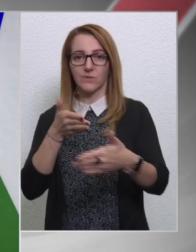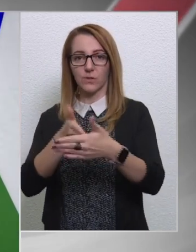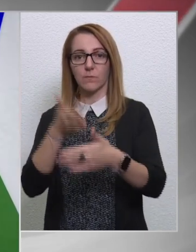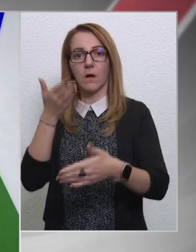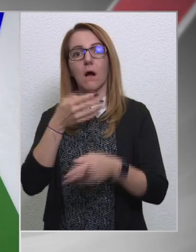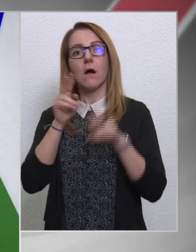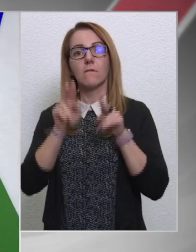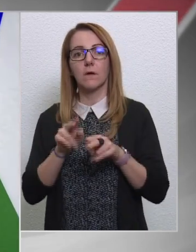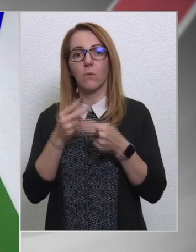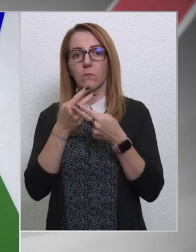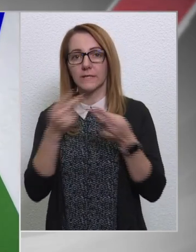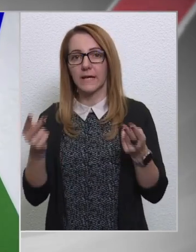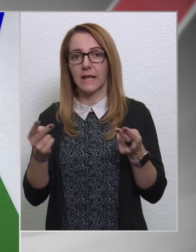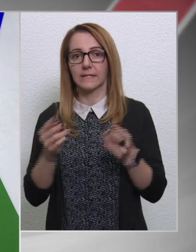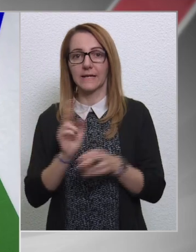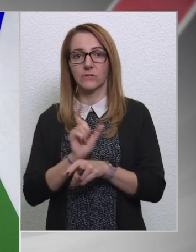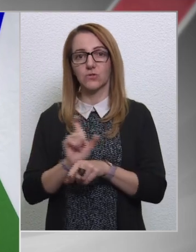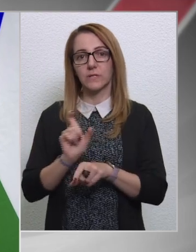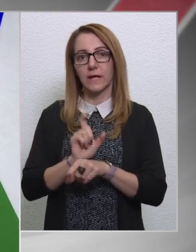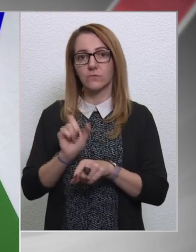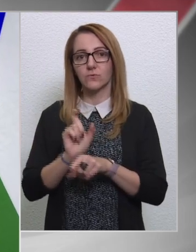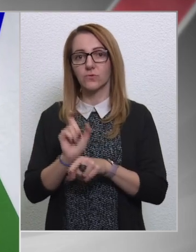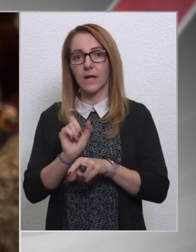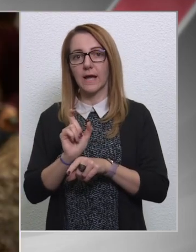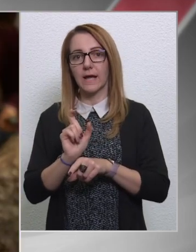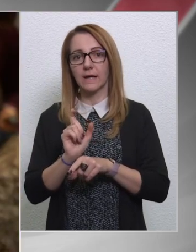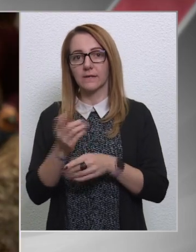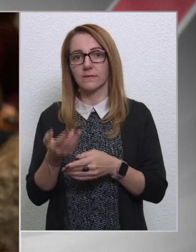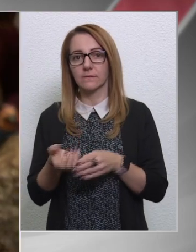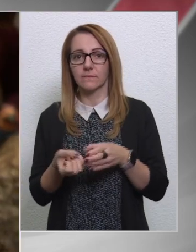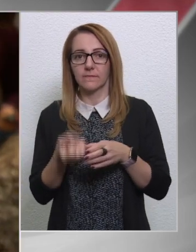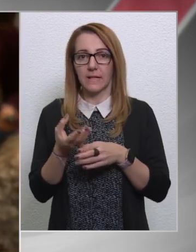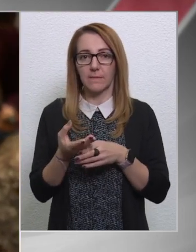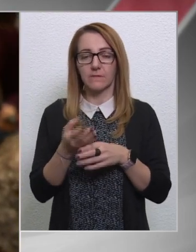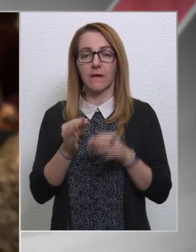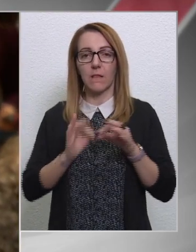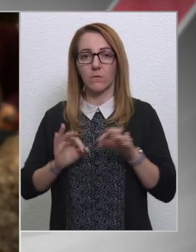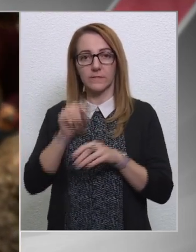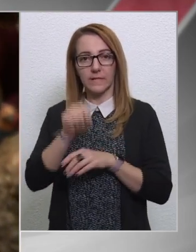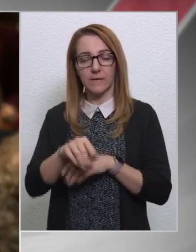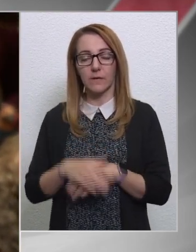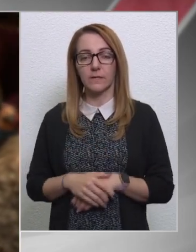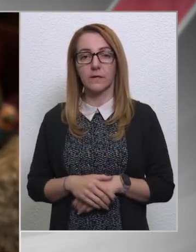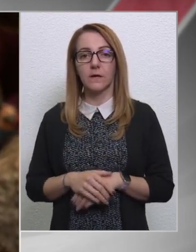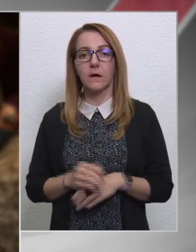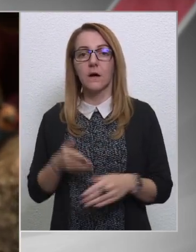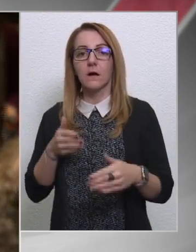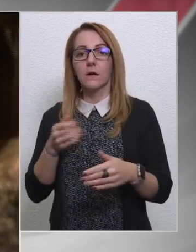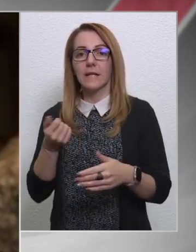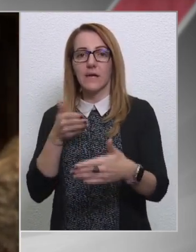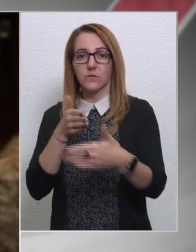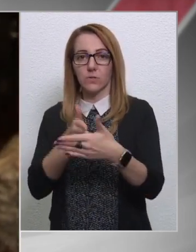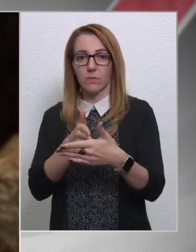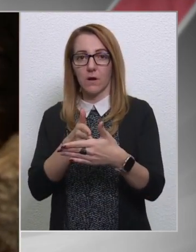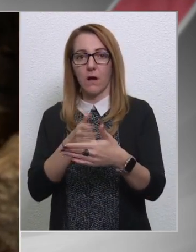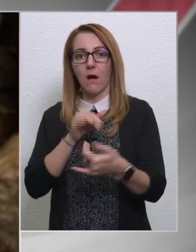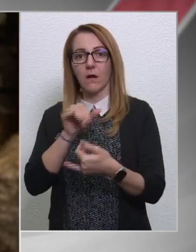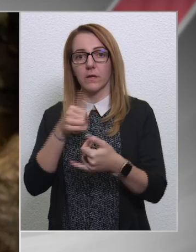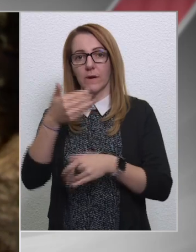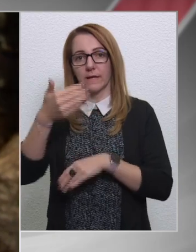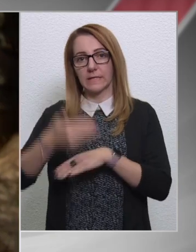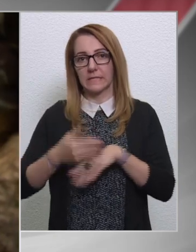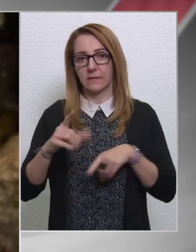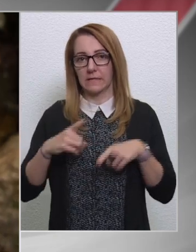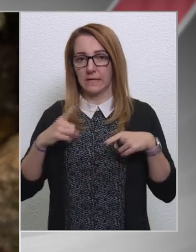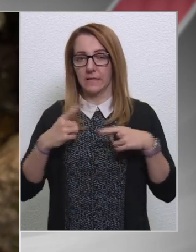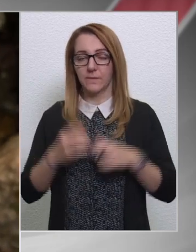ellátási hiányosság lépett fel az országban. Ugye az ársapka január 1